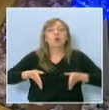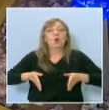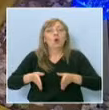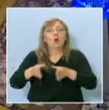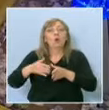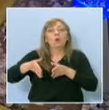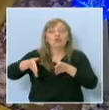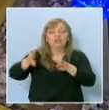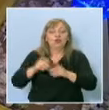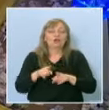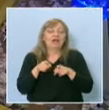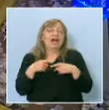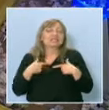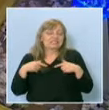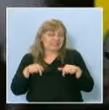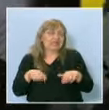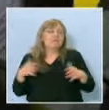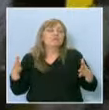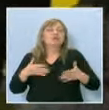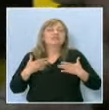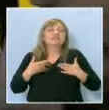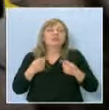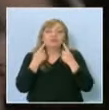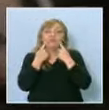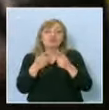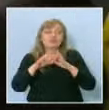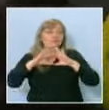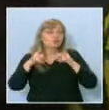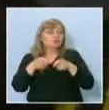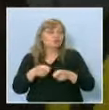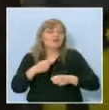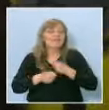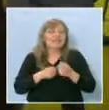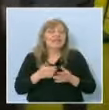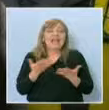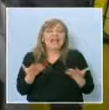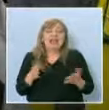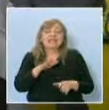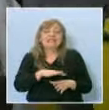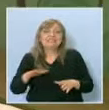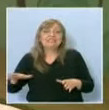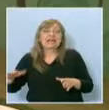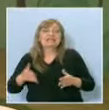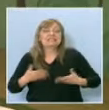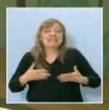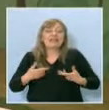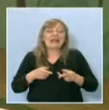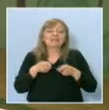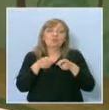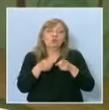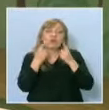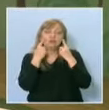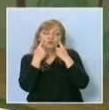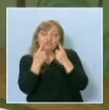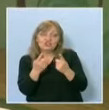вълнувам, защото виждам всичкото това в действие и как децата се радват на всичко, което виждат, свързат го с